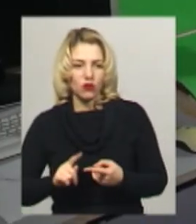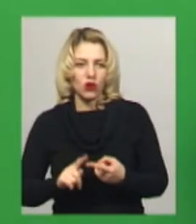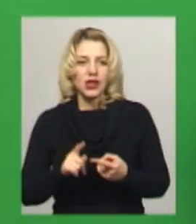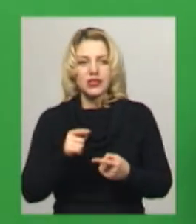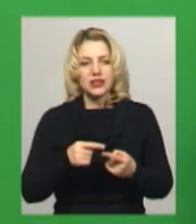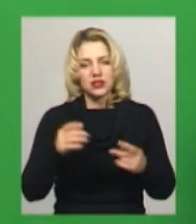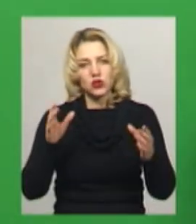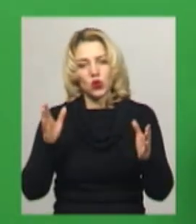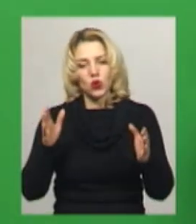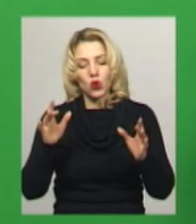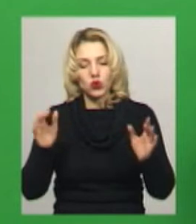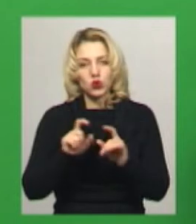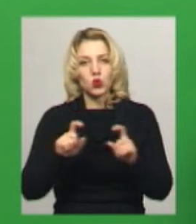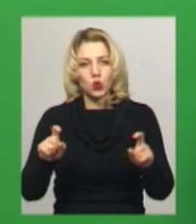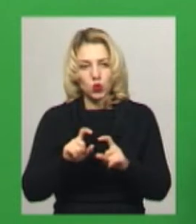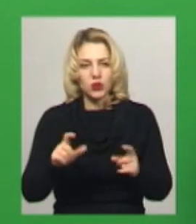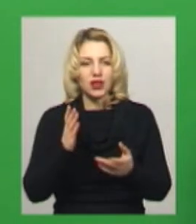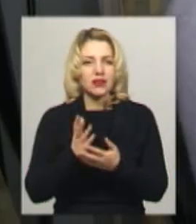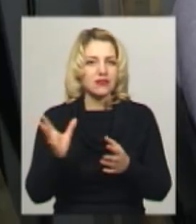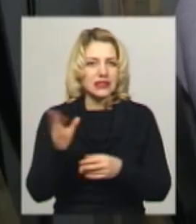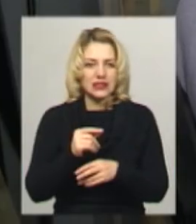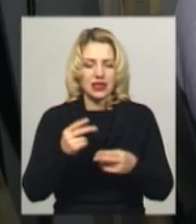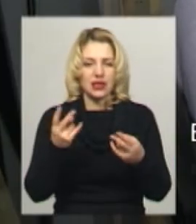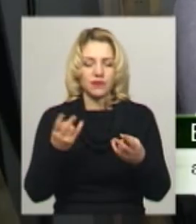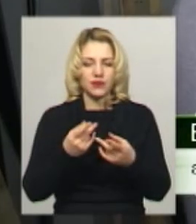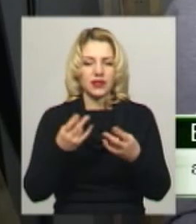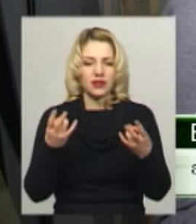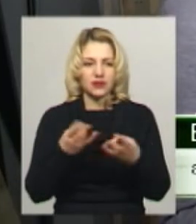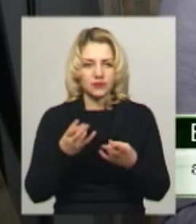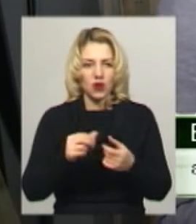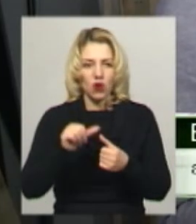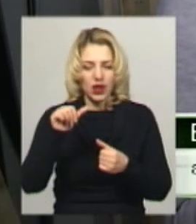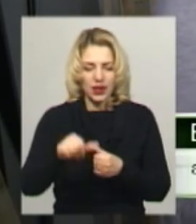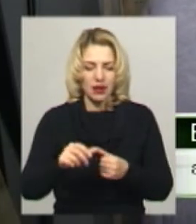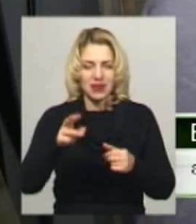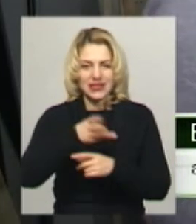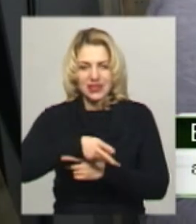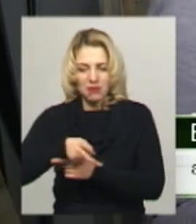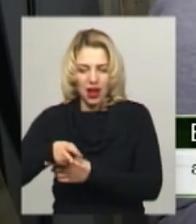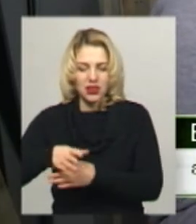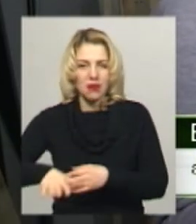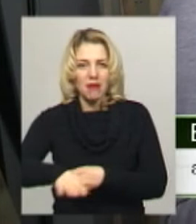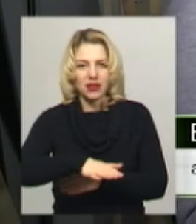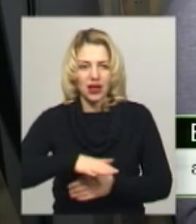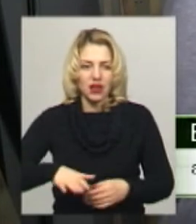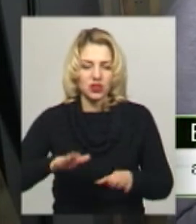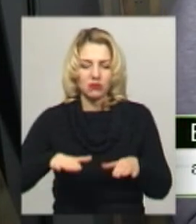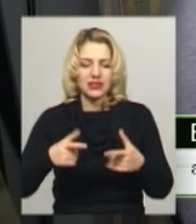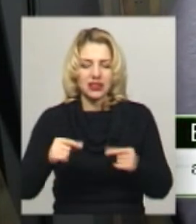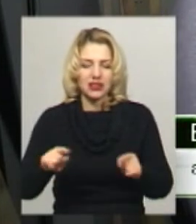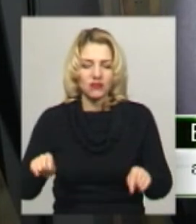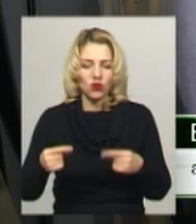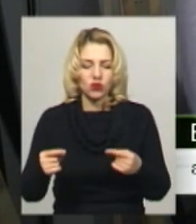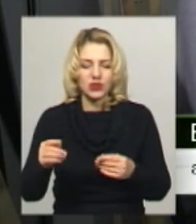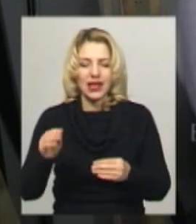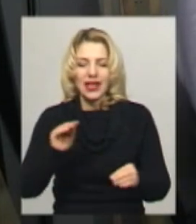предметами, необхідними для анімації. Підсумовує Вадим Подзігун. В нас є окремо знімальний майданчик, є місце, де створюються декорації, місце для